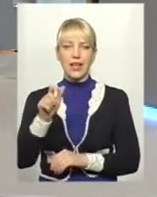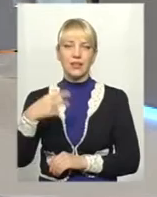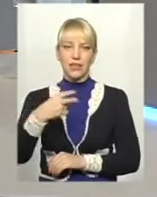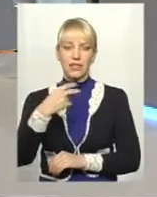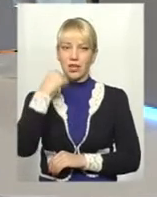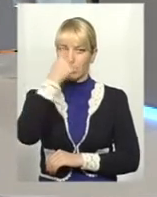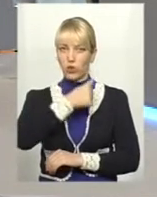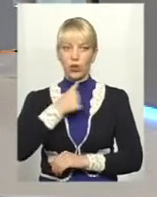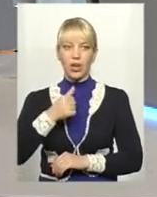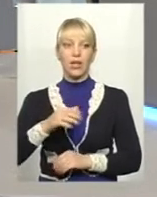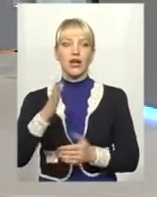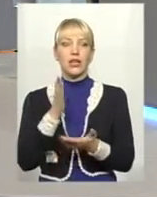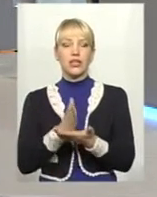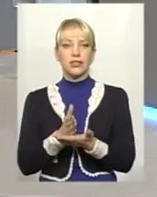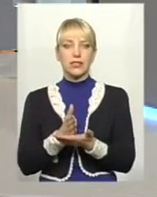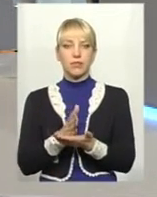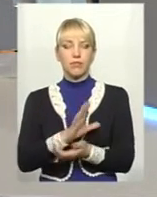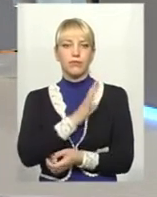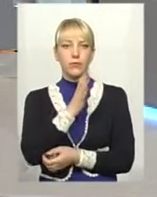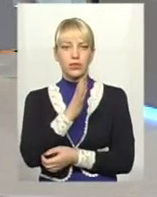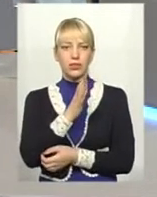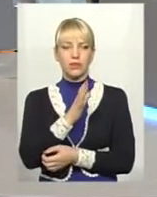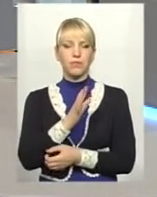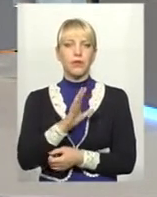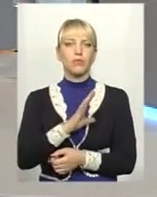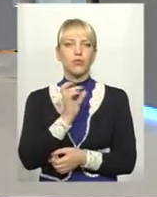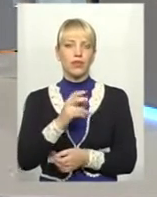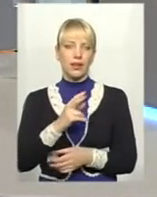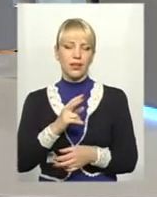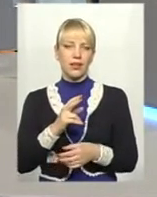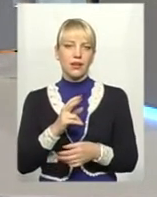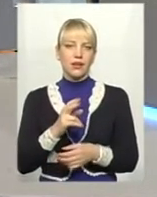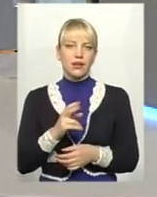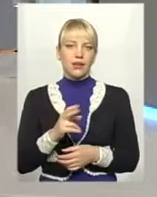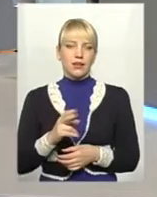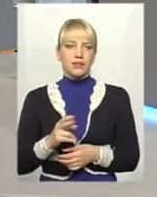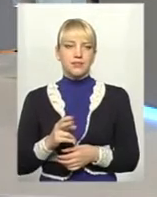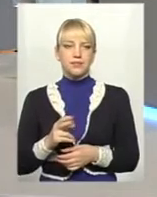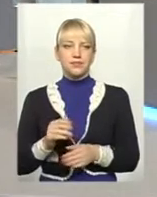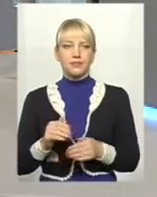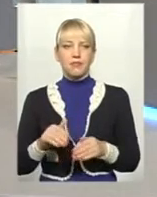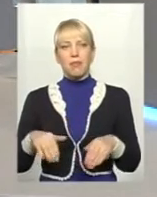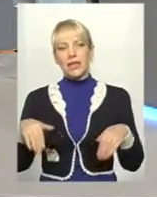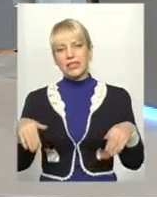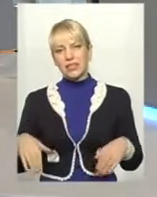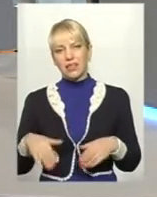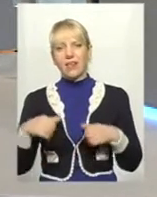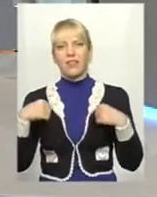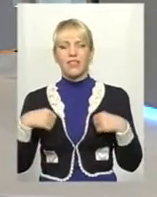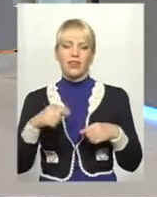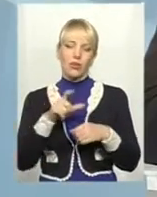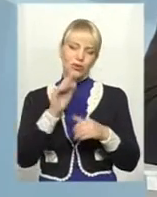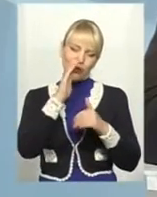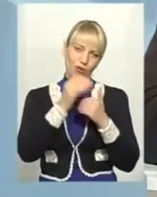роках носив, можна сказати, пасивний в більшості спочатку характер. Селяни приховували зерно,